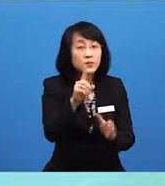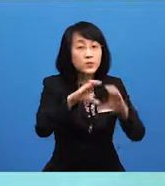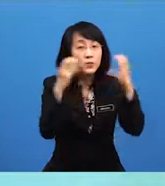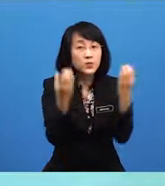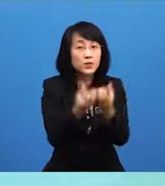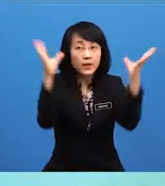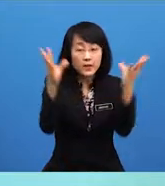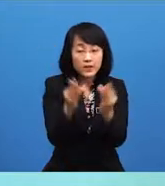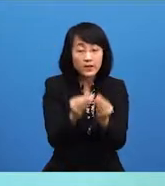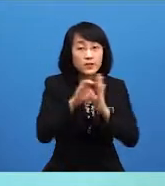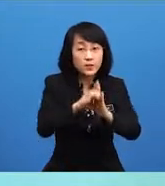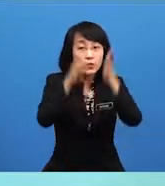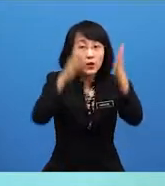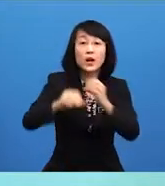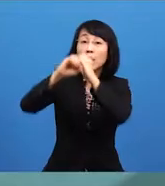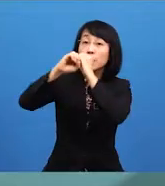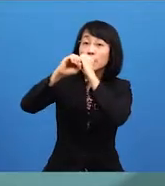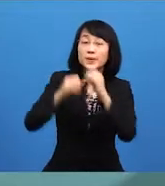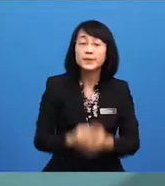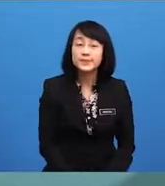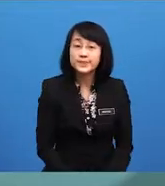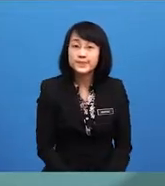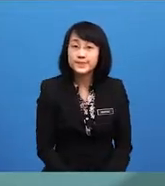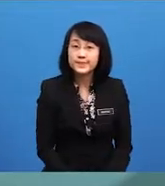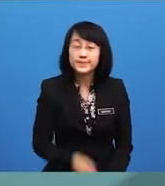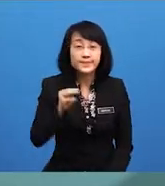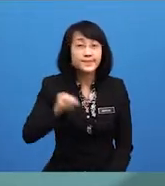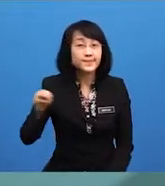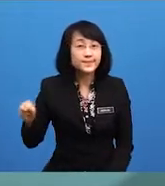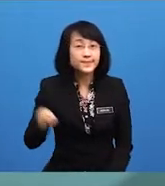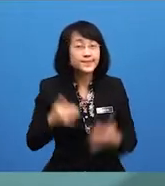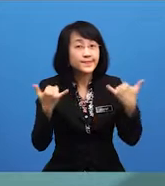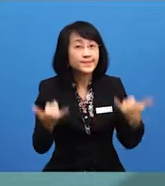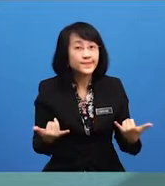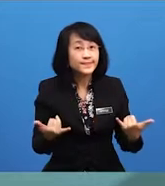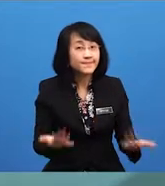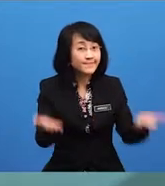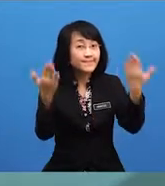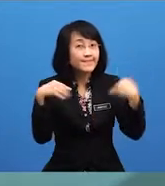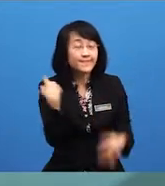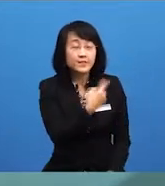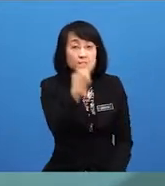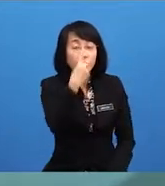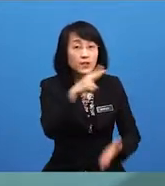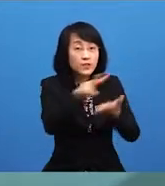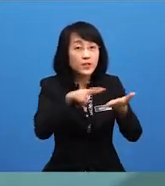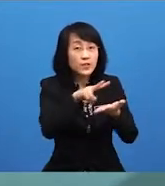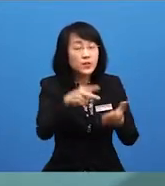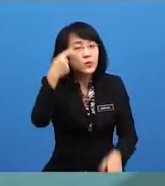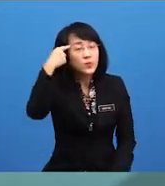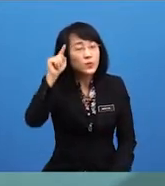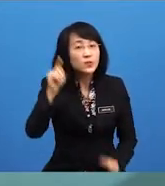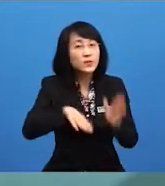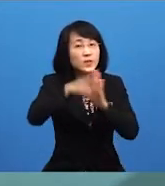seperti orang asli. Baik, murid-murid. Sekarang, mari kita lihat video ini untuk